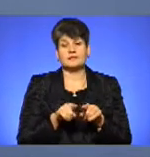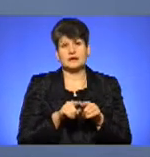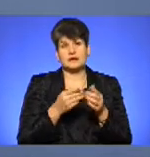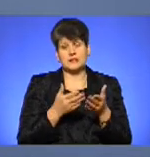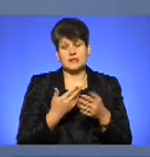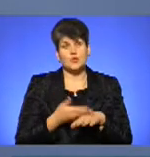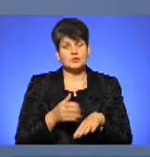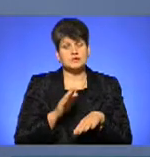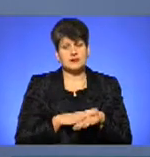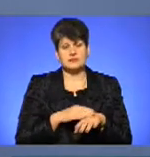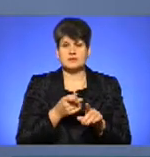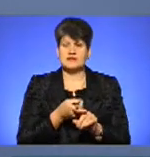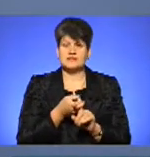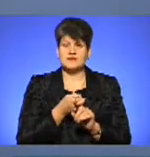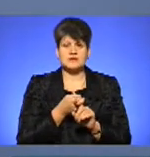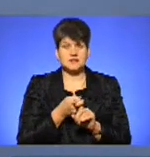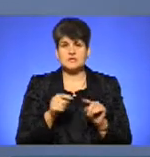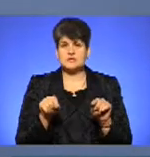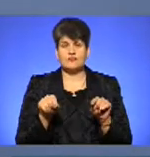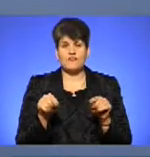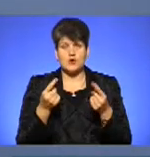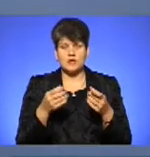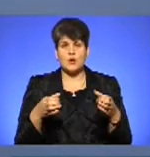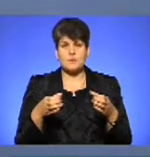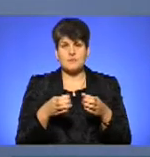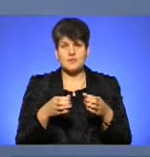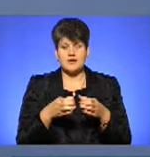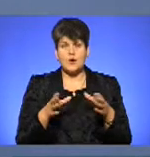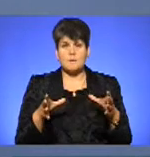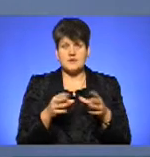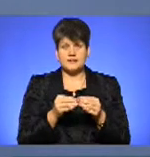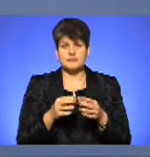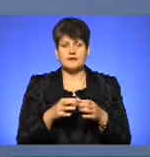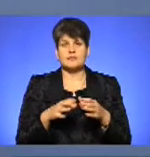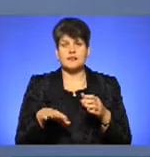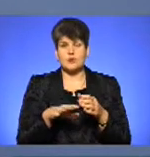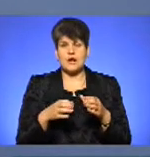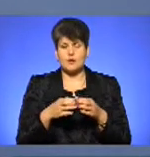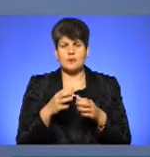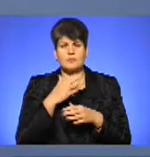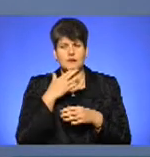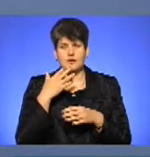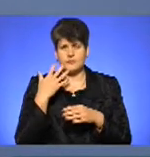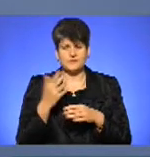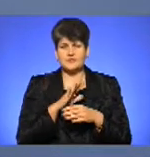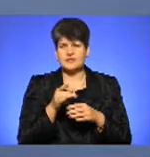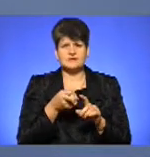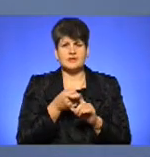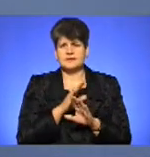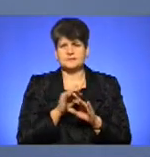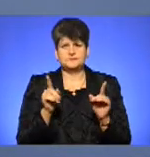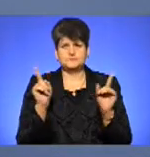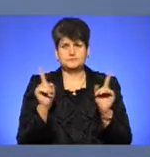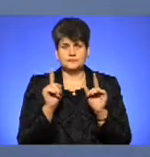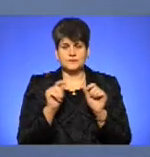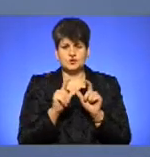в зв'язку із створенням об'єднаних територіальних громад дуже багато. І не тільки вони стосуються музичних школ,